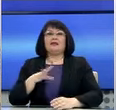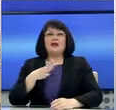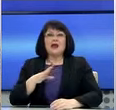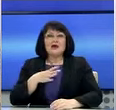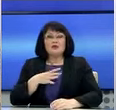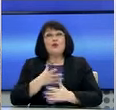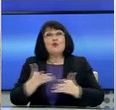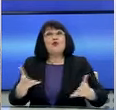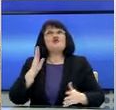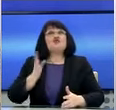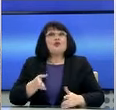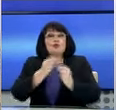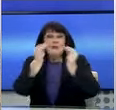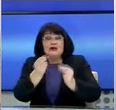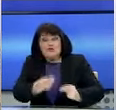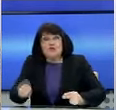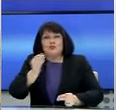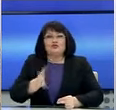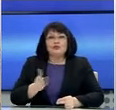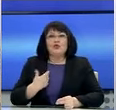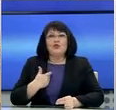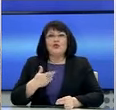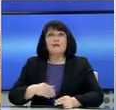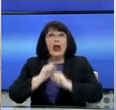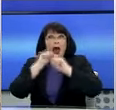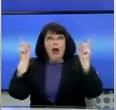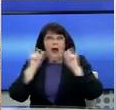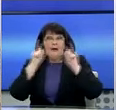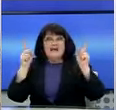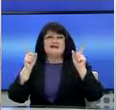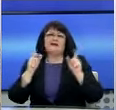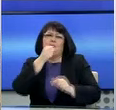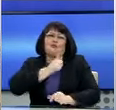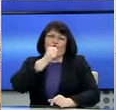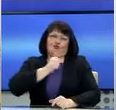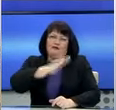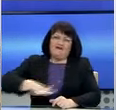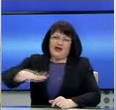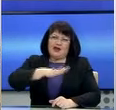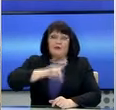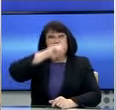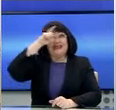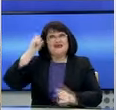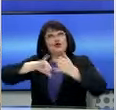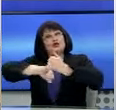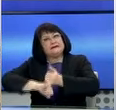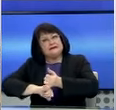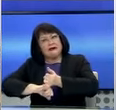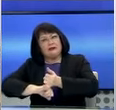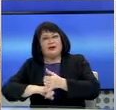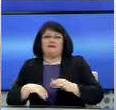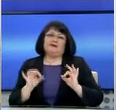με τη μεγαλύτερη δυνατή αποτελεσματικότητα σε αυτή την πρωτόγνωρη δοκιμασία. Είναι ένα δύσκολο στήχημα. Μια